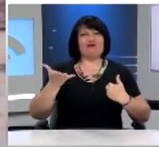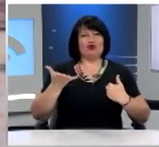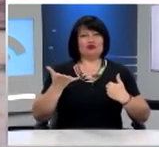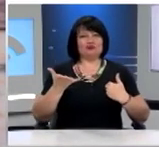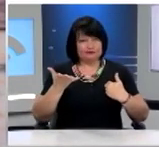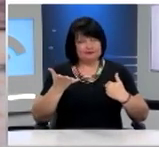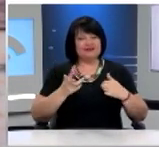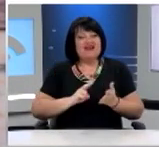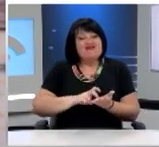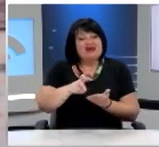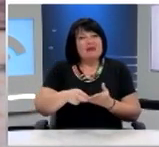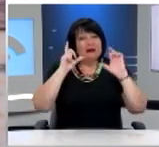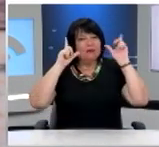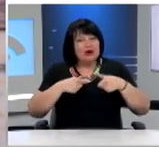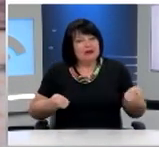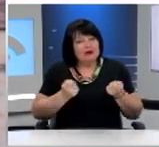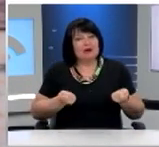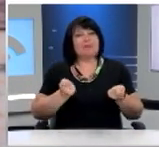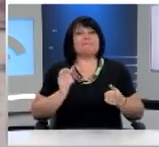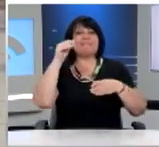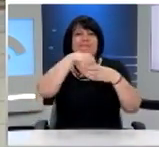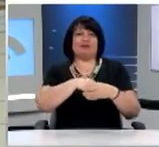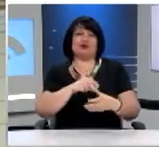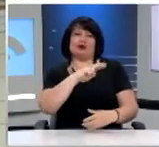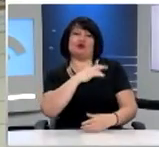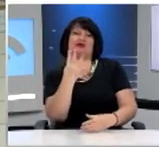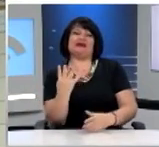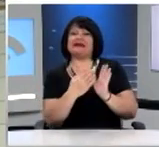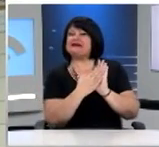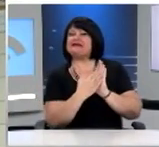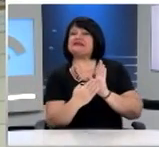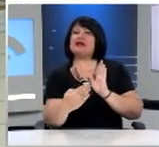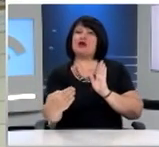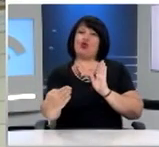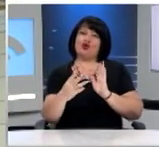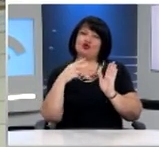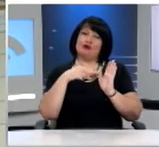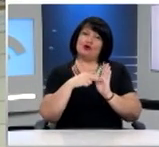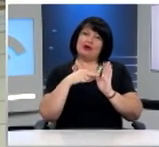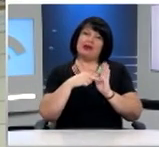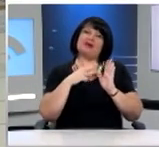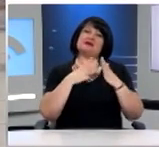κάνοντας πράξη τη συμμετοχή 24η Σύνοδος 2018